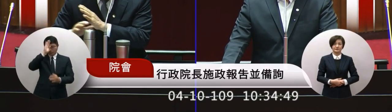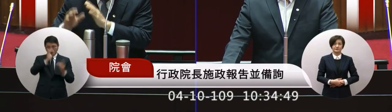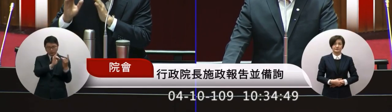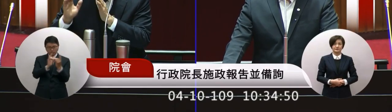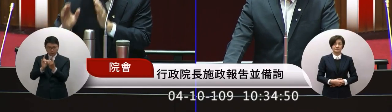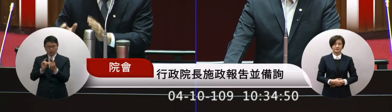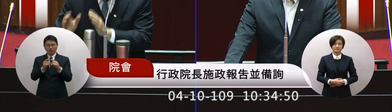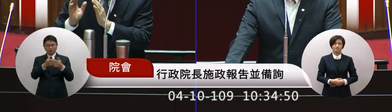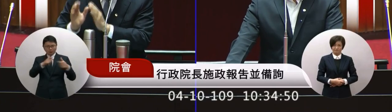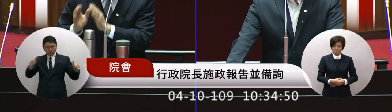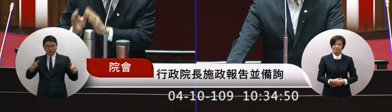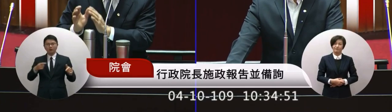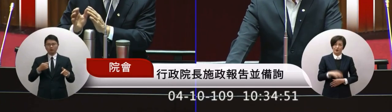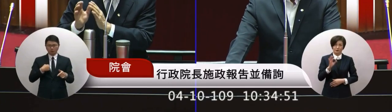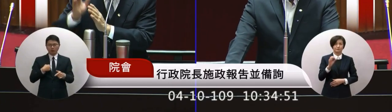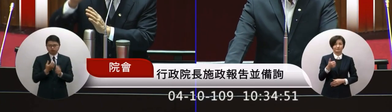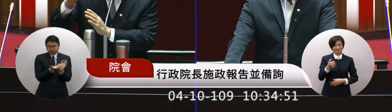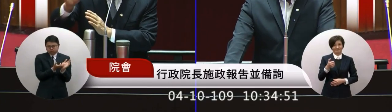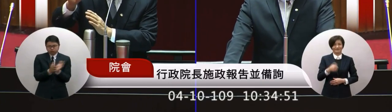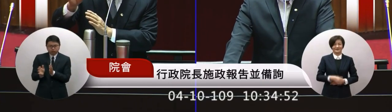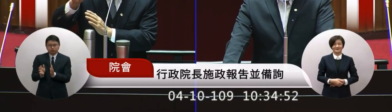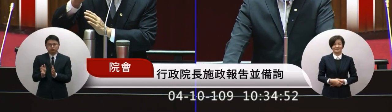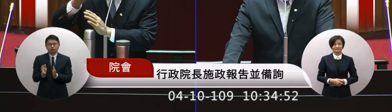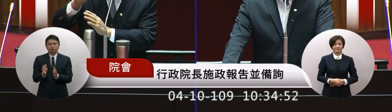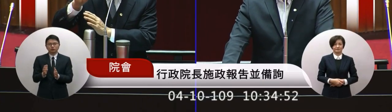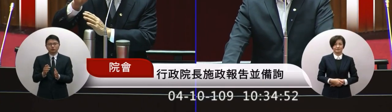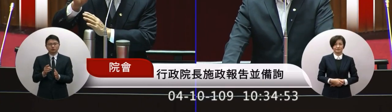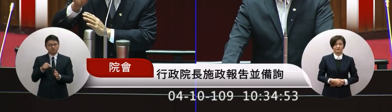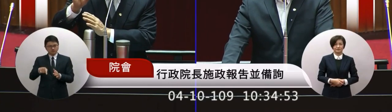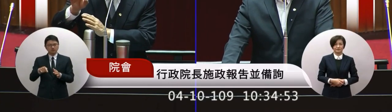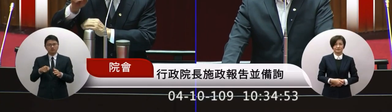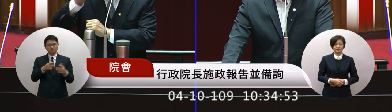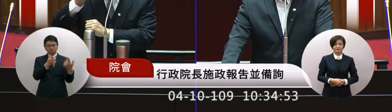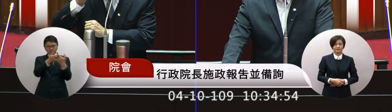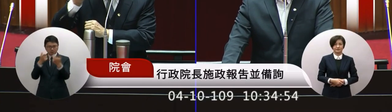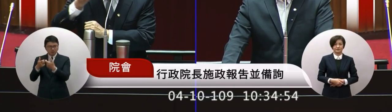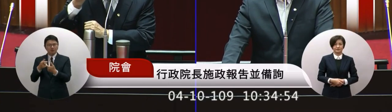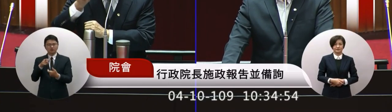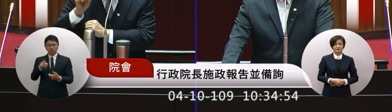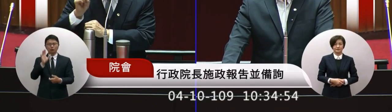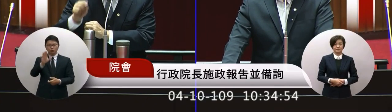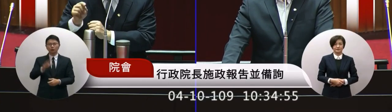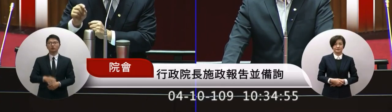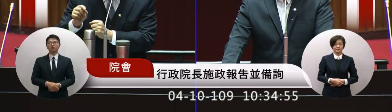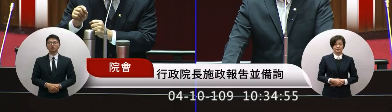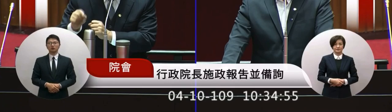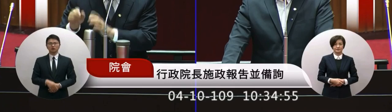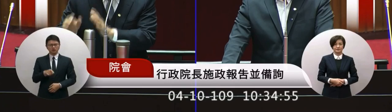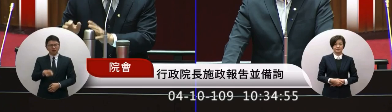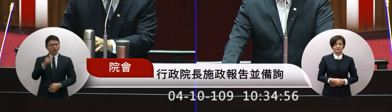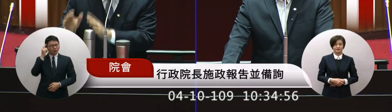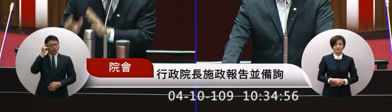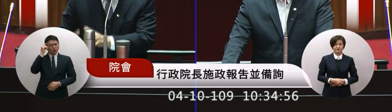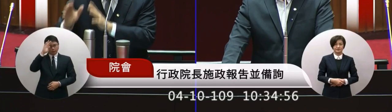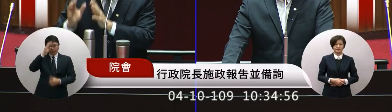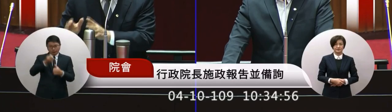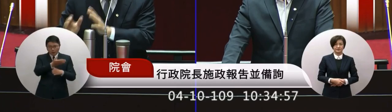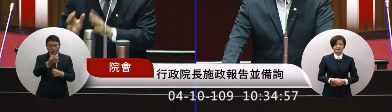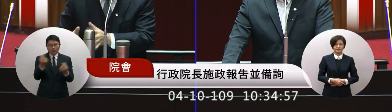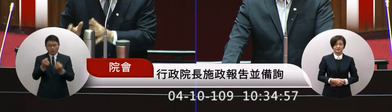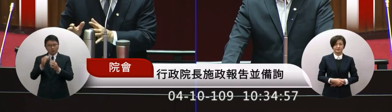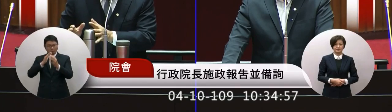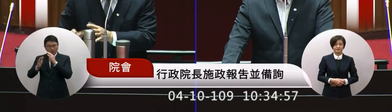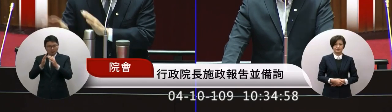我們都已經做最應對最嚴厲的狀況就是獄敵從嚴我們現在是